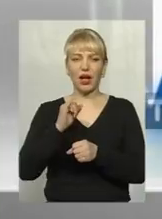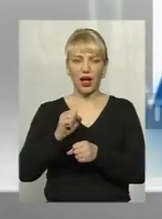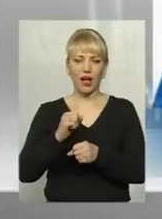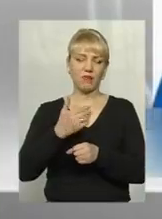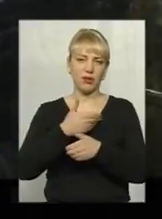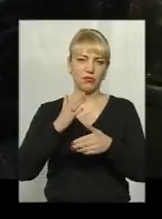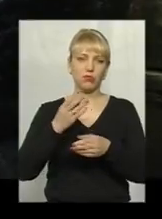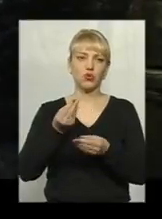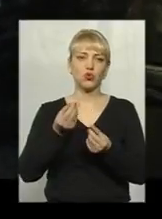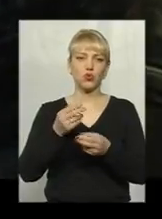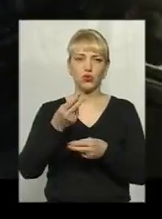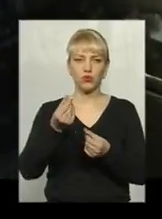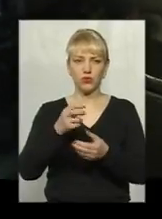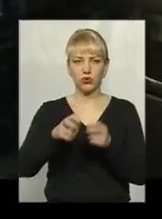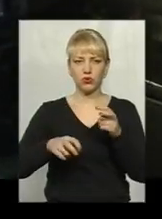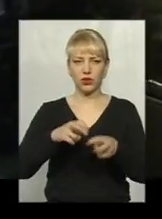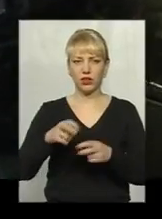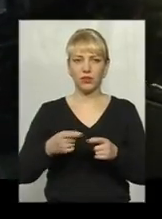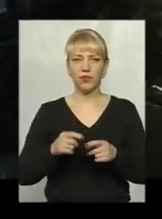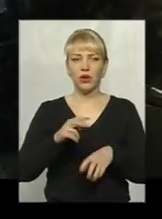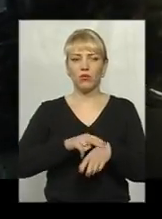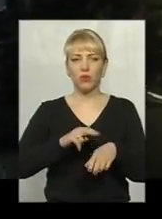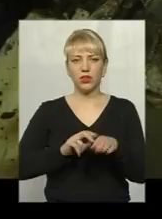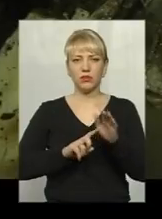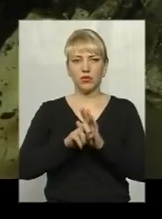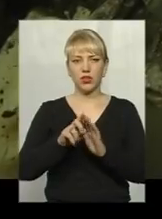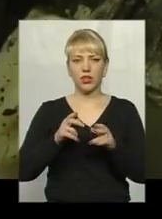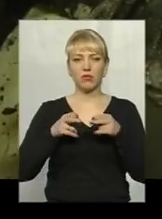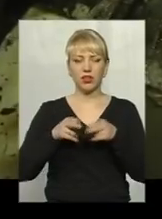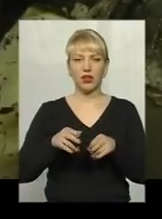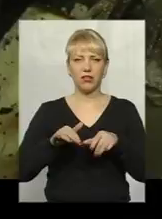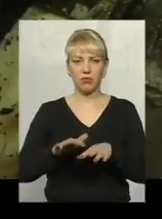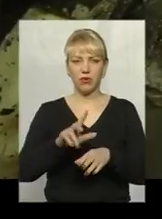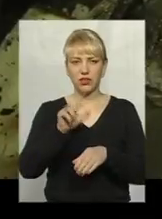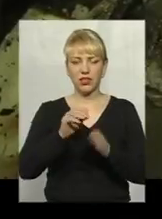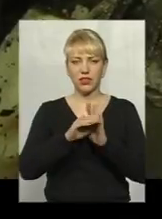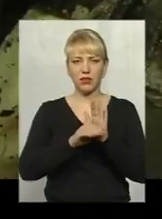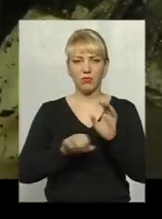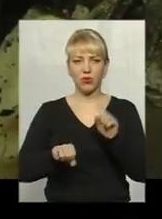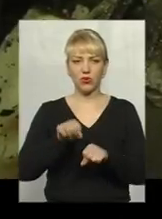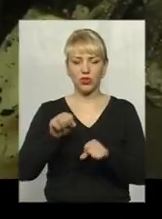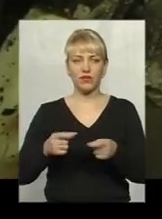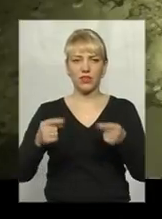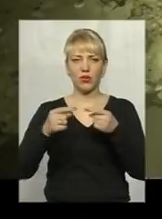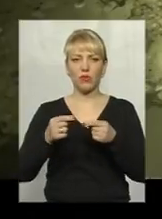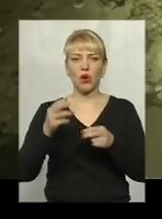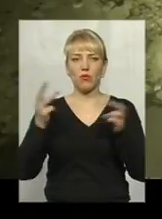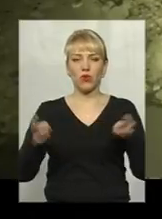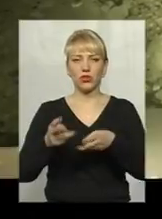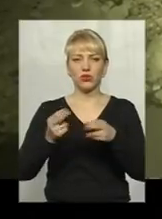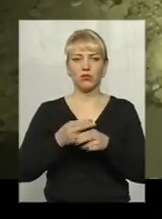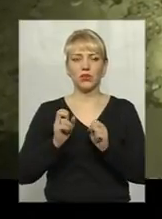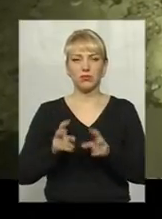будемо шукати. У поліції відкрили кримінальне провадження за статтею «Порушення встановлених законодавством вимог пожежної безпеки». У